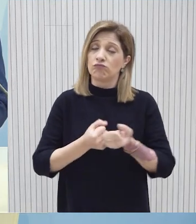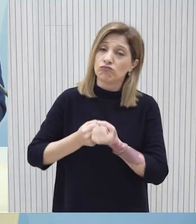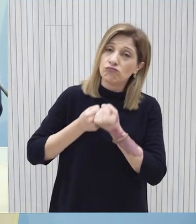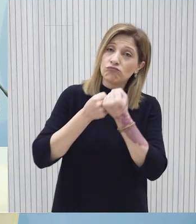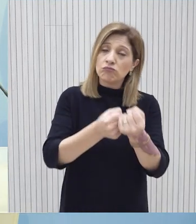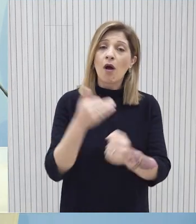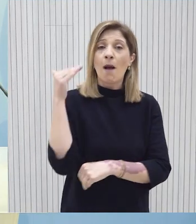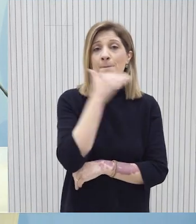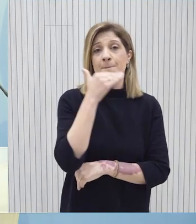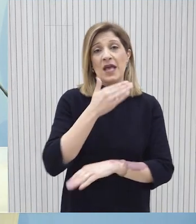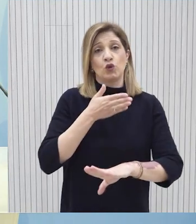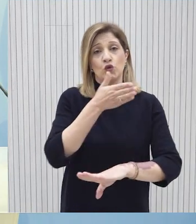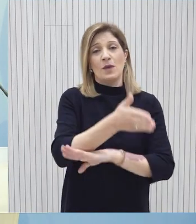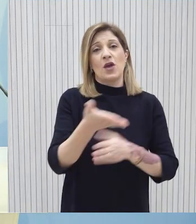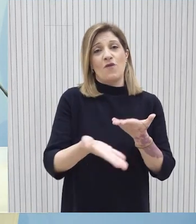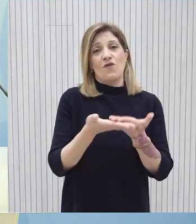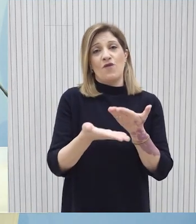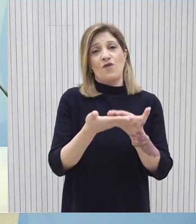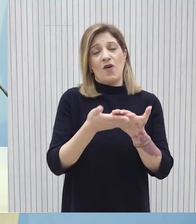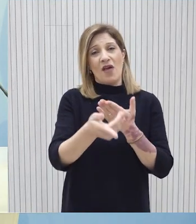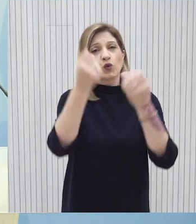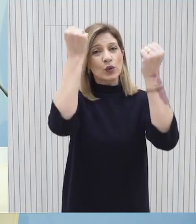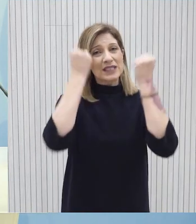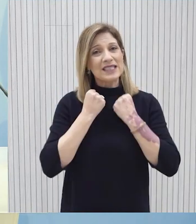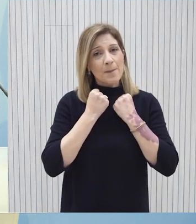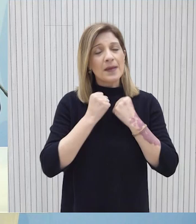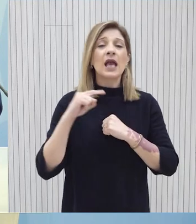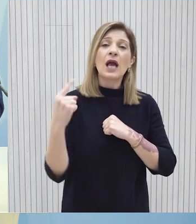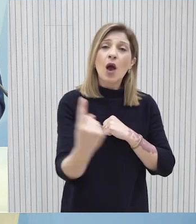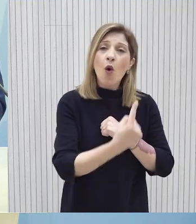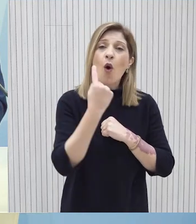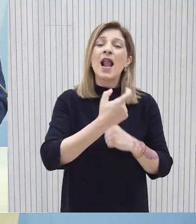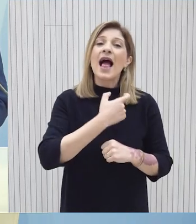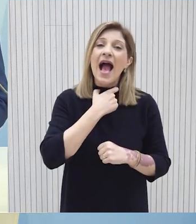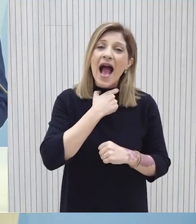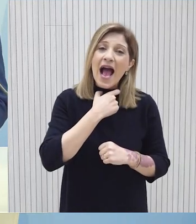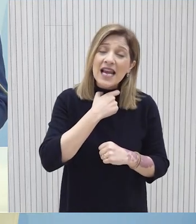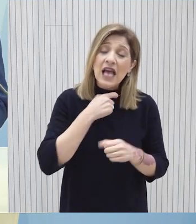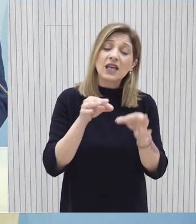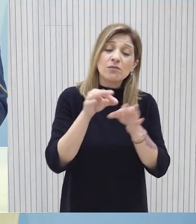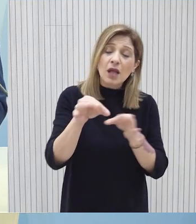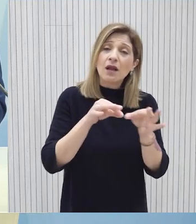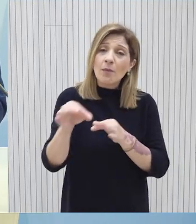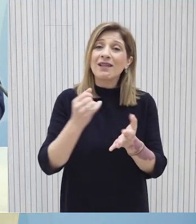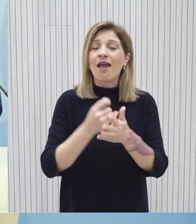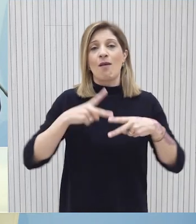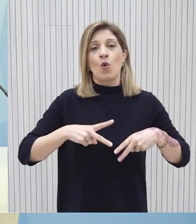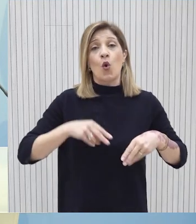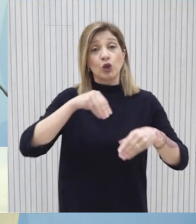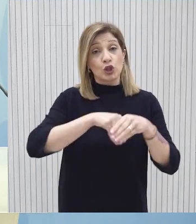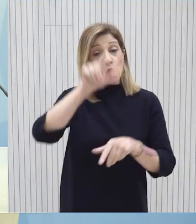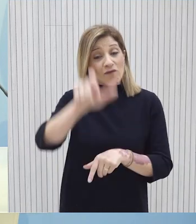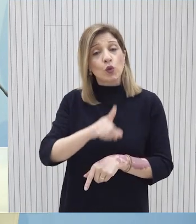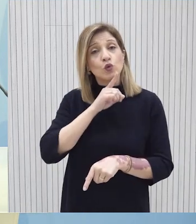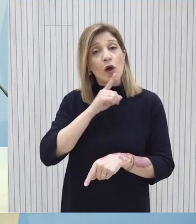εγρήγορση προς άμεση αντιμετώπιση των ζημιών και λήψη όλων των απαραίτητων μέτρων, ενώ ο Υπουργός Εσωτερικών μετέβηκε ο